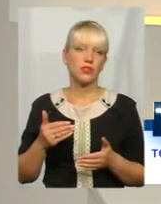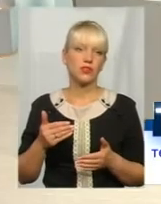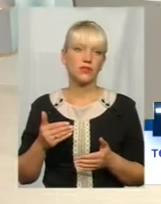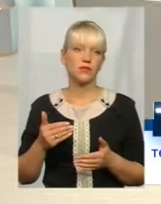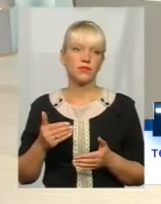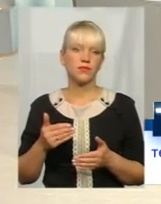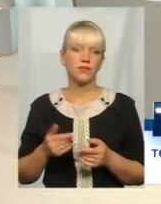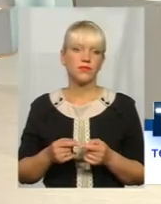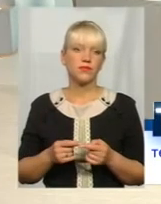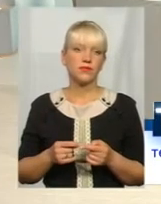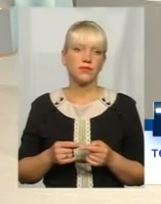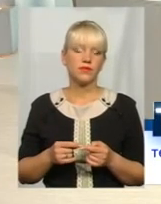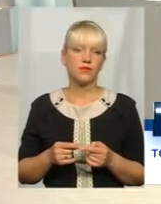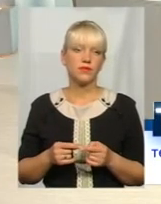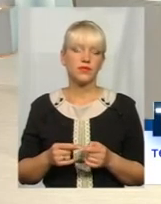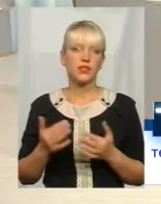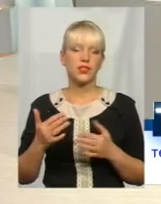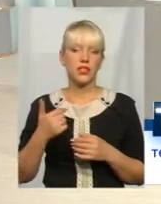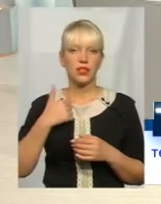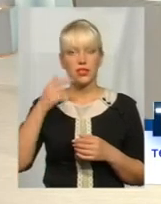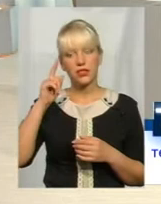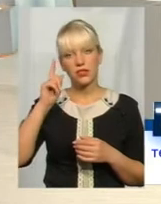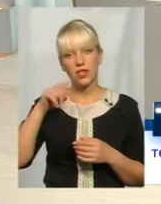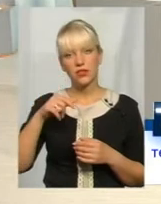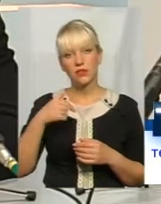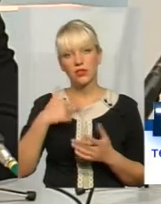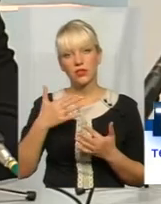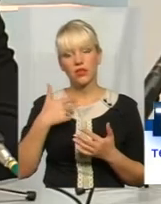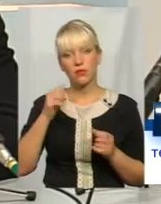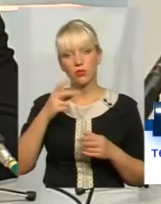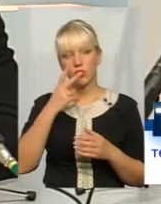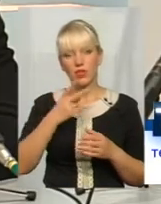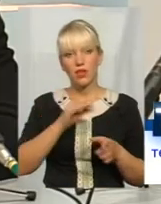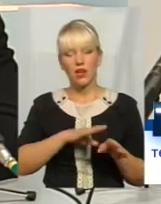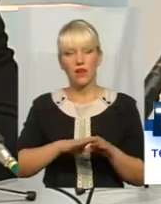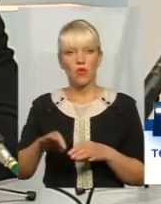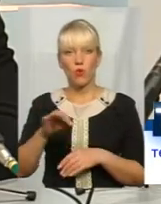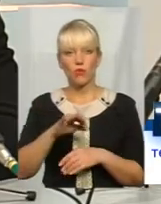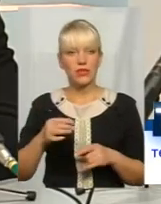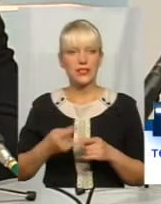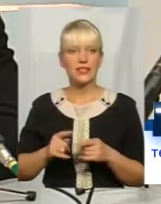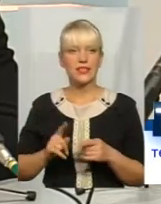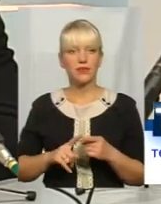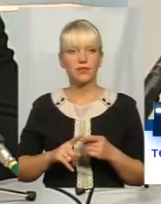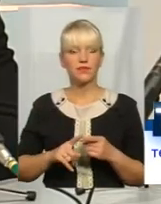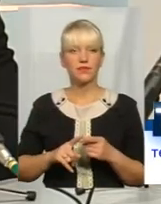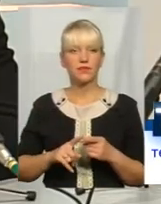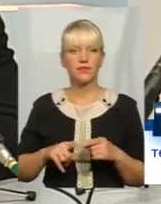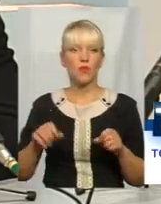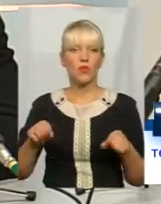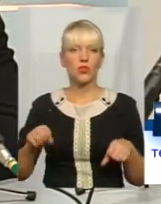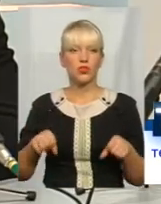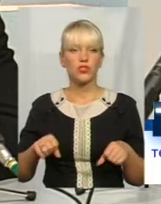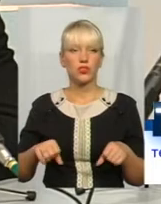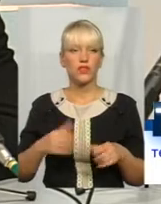Ну, практично, наскільки я можу проаналізувати по рівню області, це, можливо,